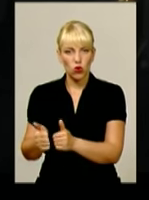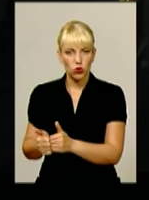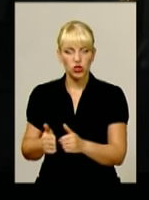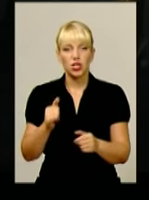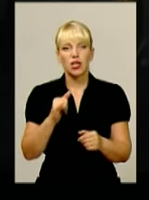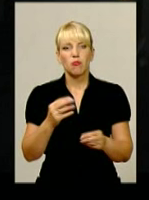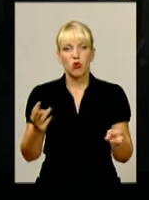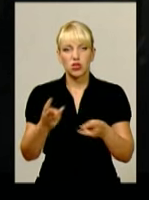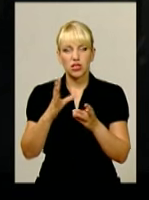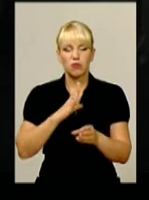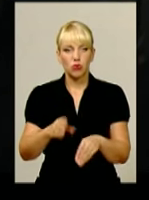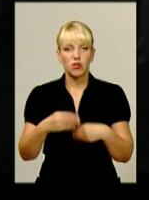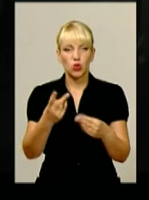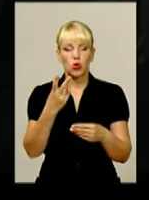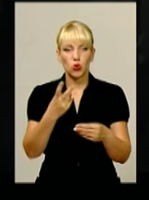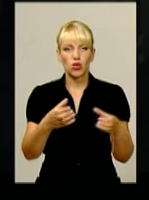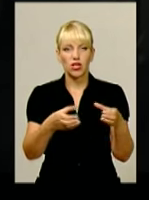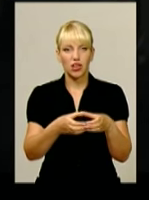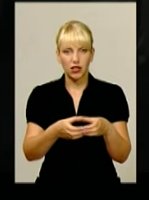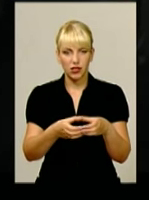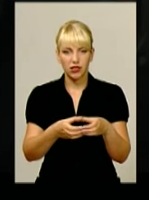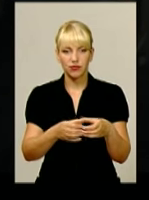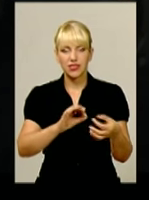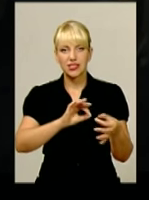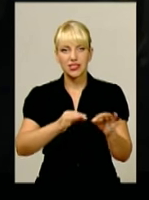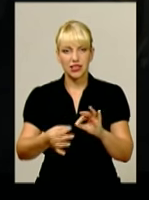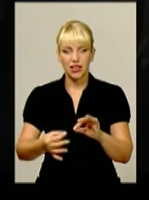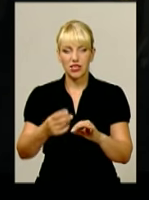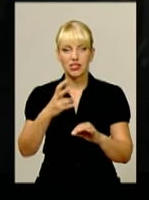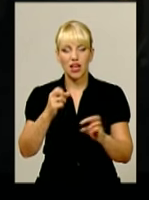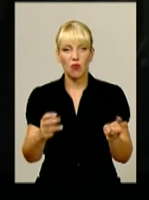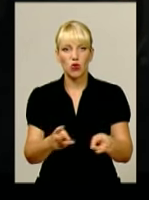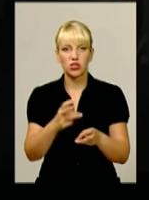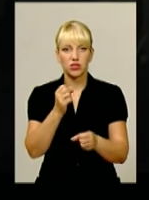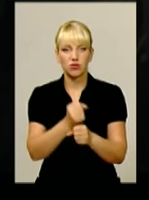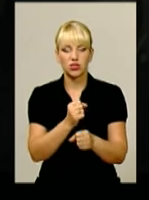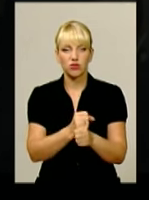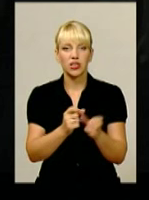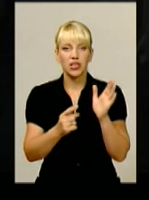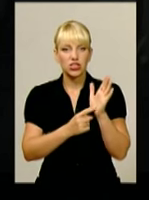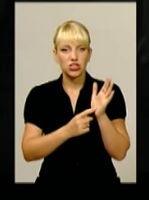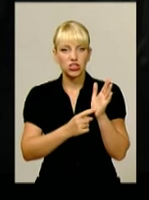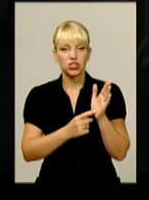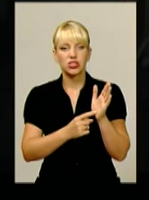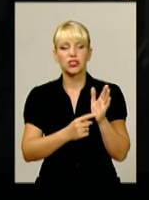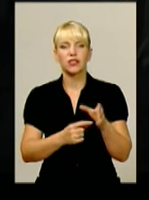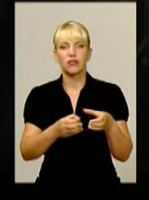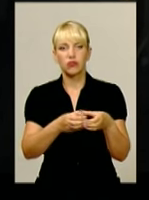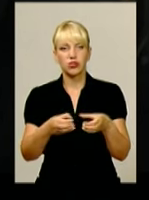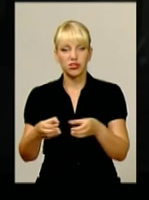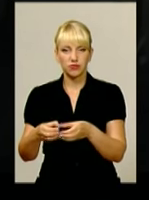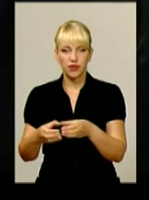було присвоєно другий ранг складності. На пожежі працює шість відділень пожежно-рятувальних